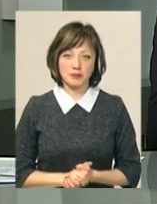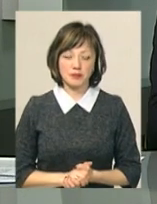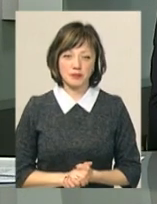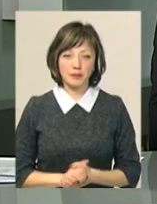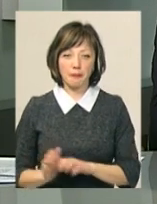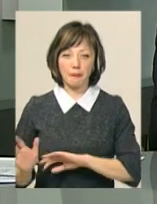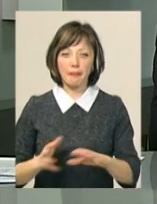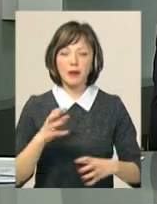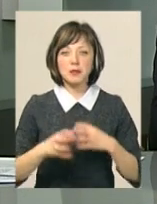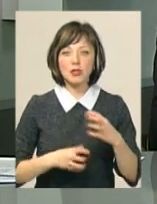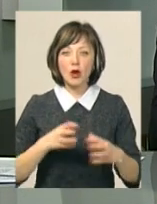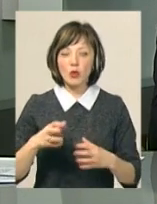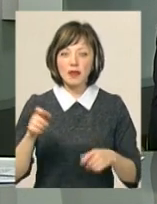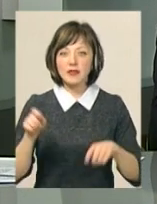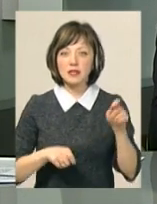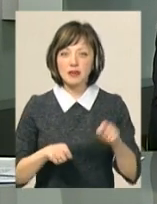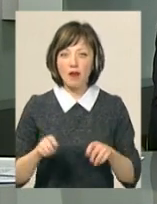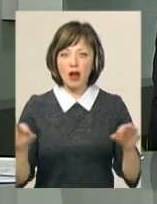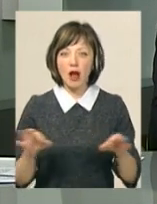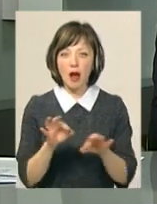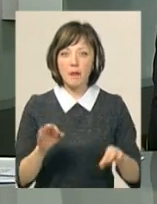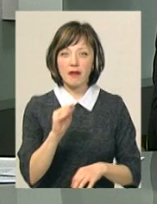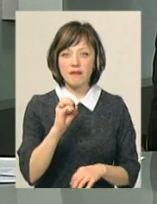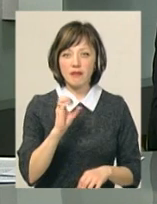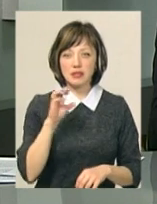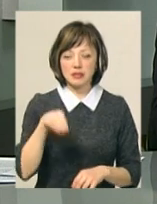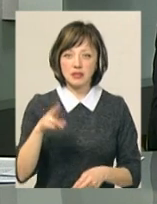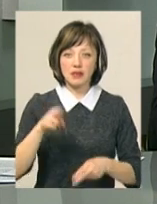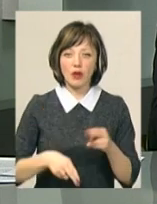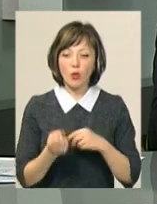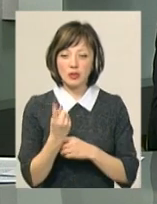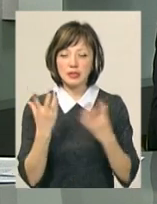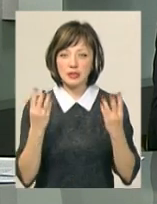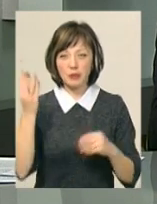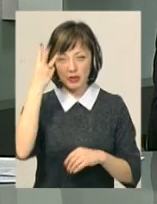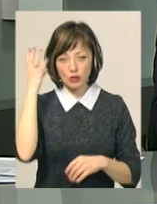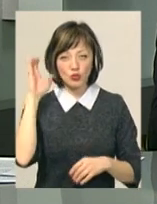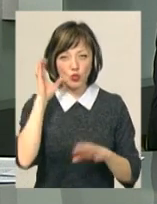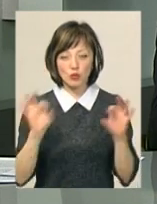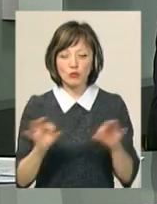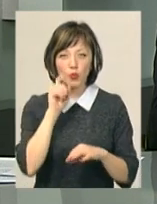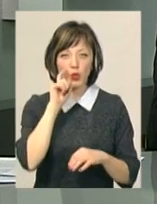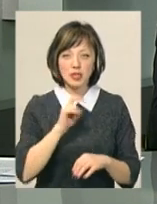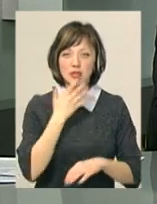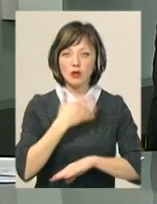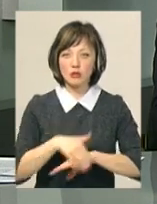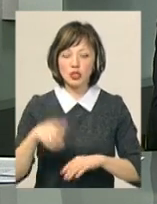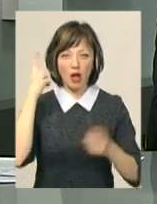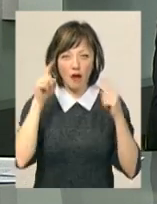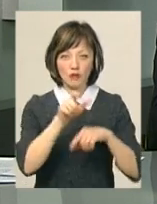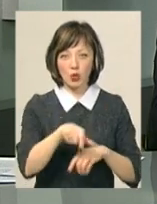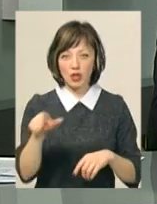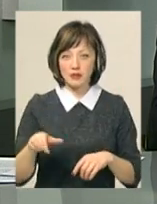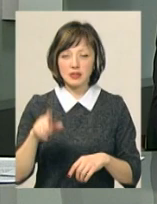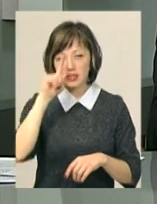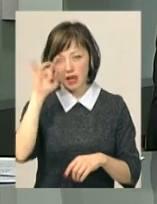Міжнародний фестиваль «Камерфест» завершився. Протягом 11 днів хмельничани мали нагоду послухати музику українських і зарубіжних авторів,